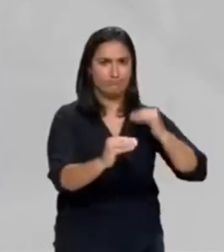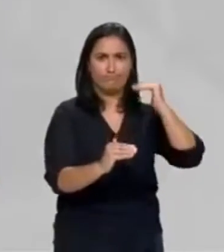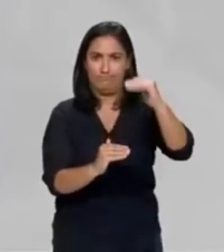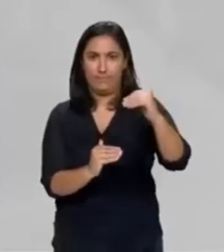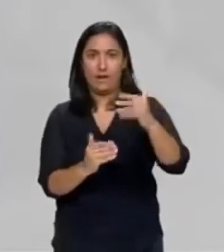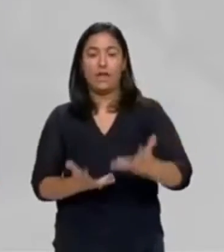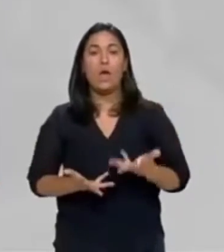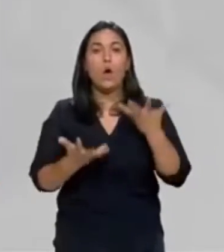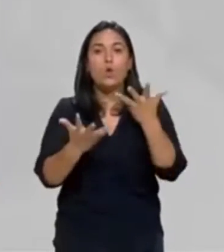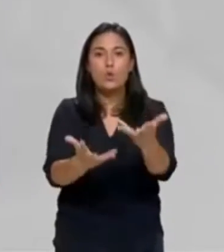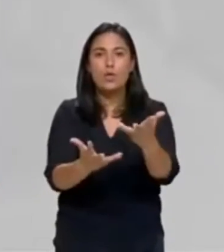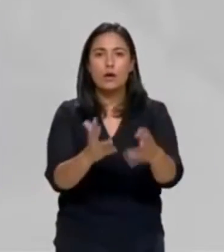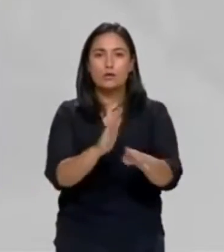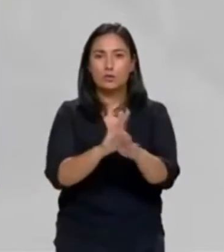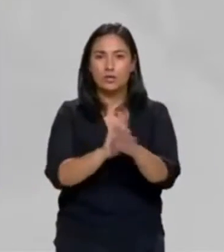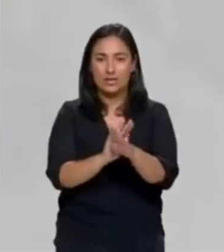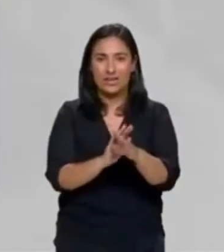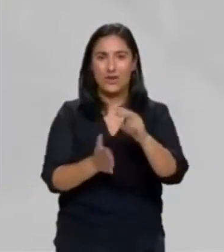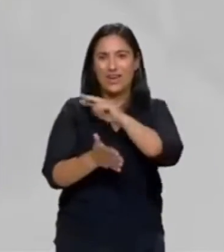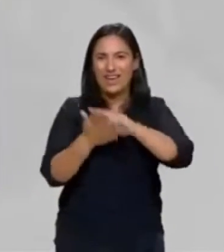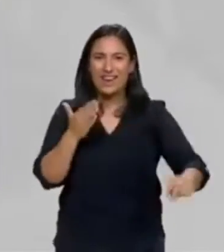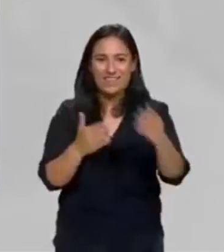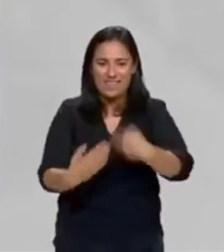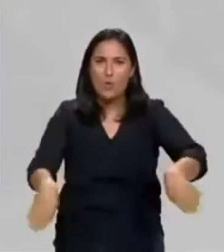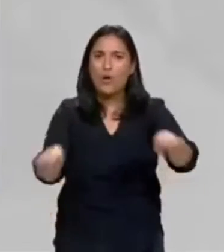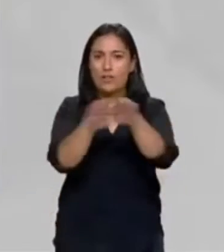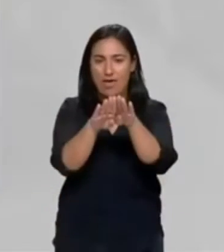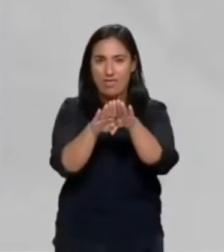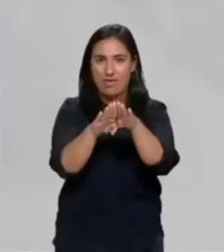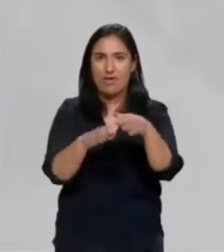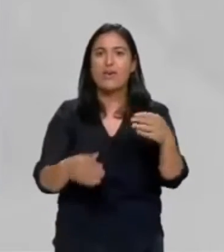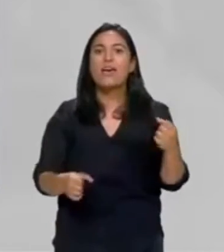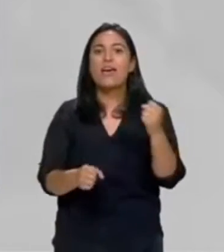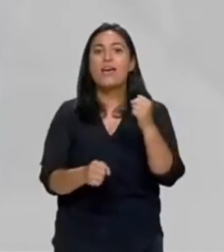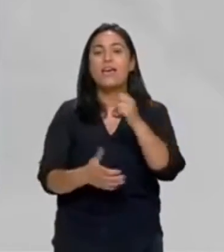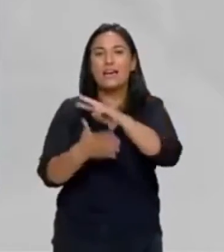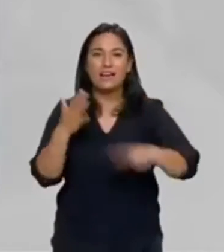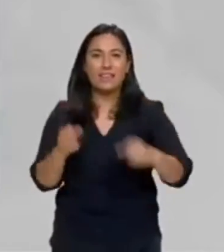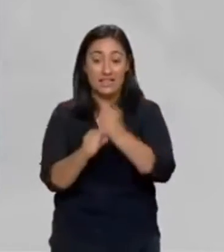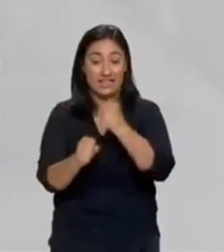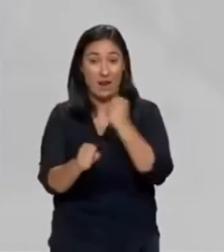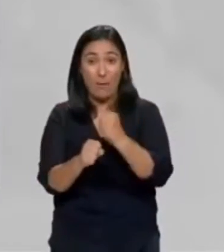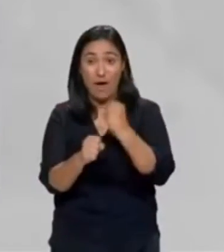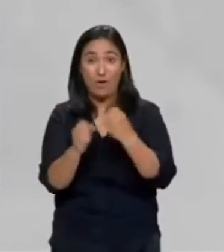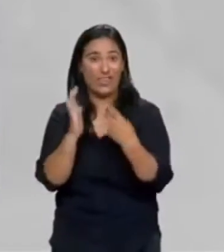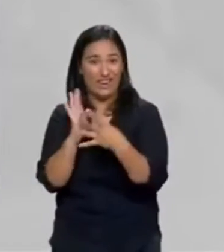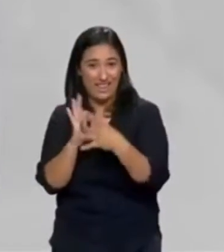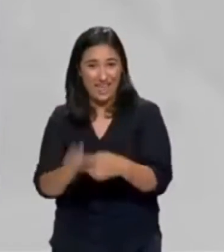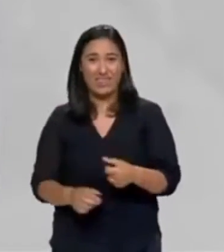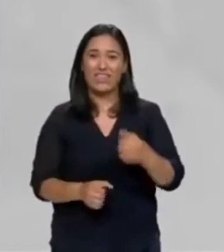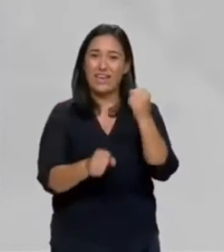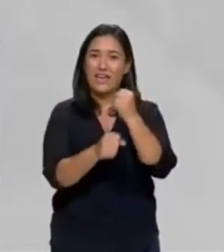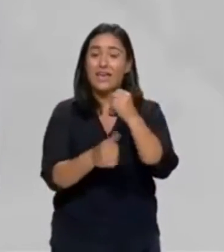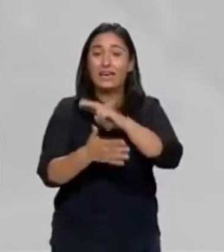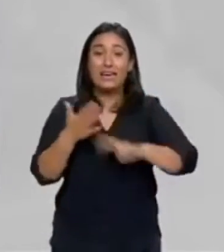que se habrá paso. A Galicia da igualdade, a Galicia do emprego de calidade, a Galicia do respeto as mulleres, a Galicia das